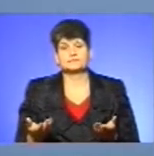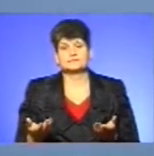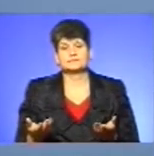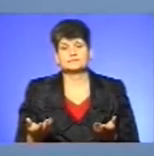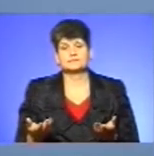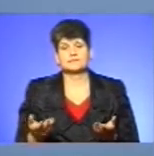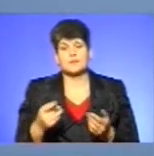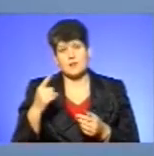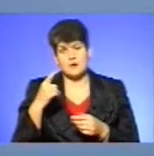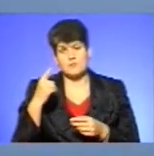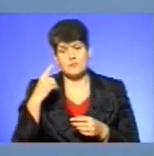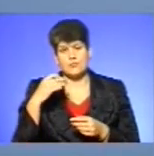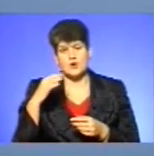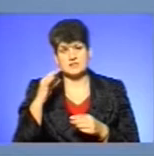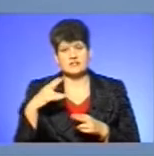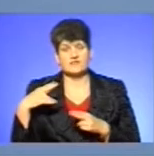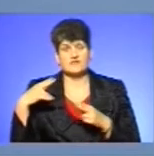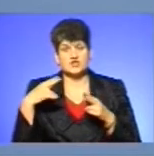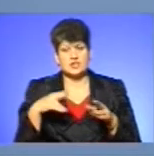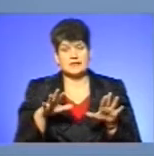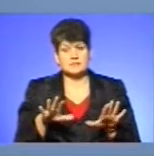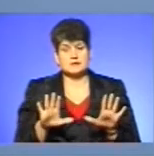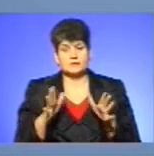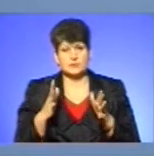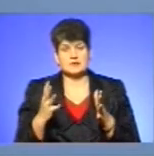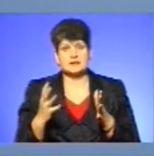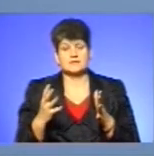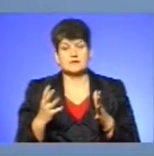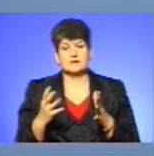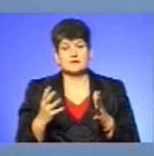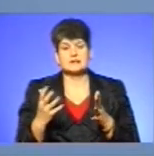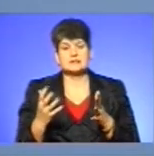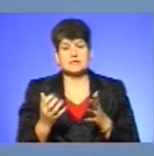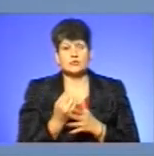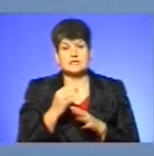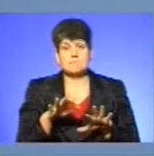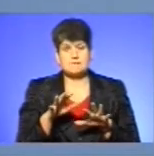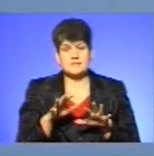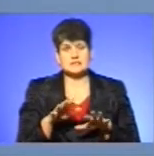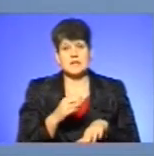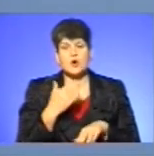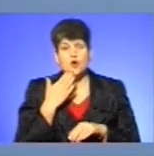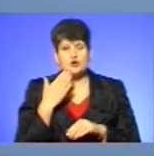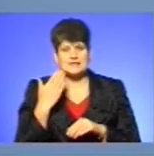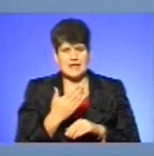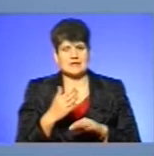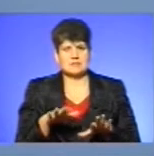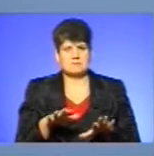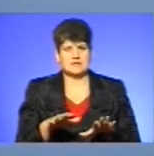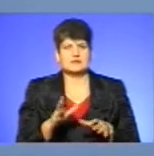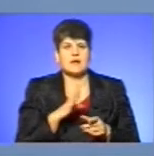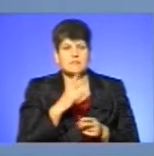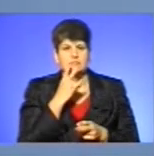поліція, виїжджаючи на місце події, встановлює останні місцезнаходження, осіб, які її бачили, і можливі місцезнаходження.